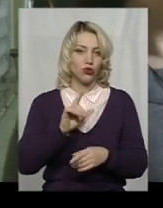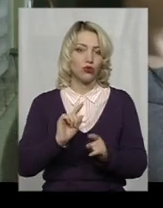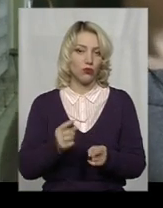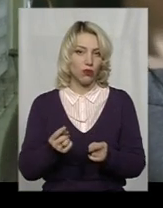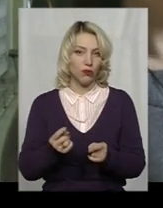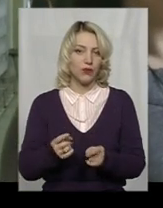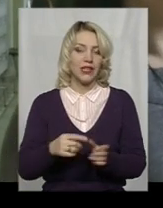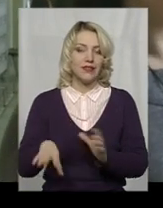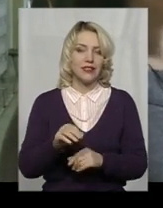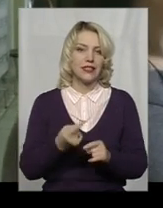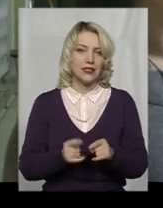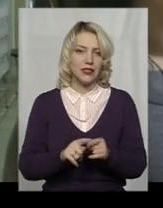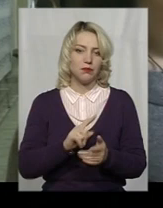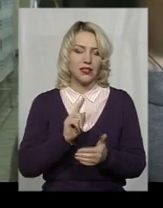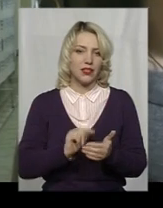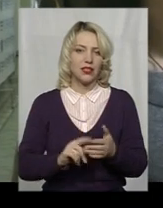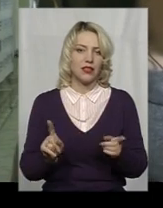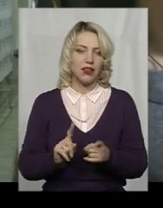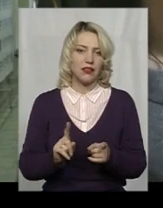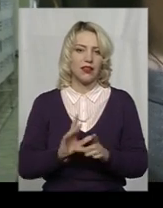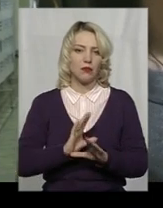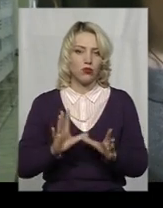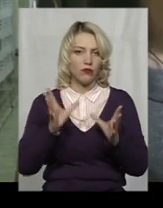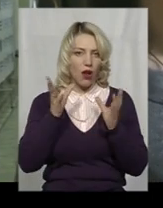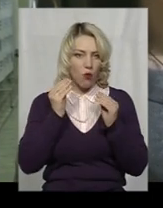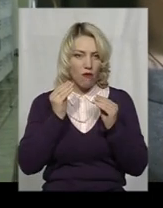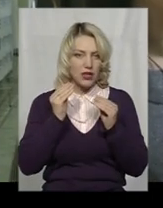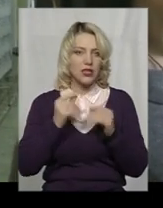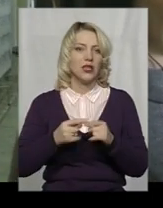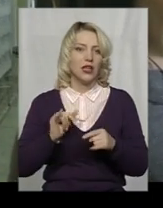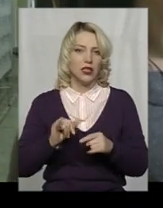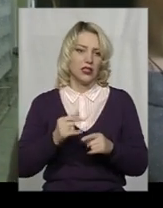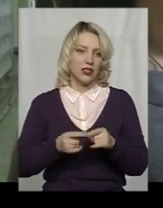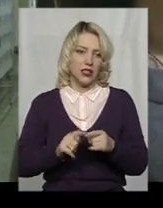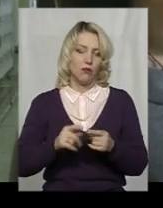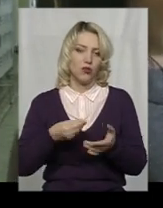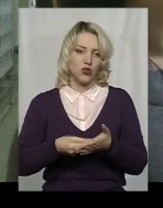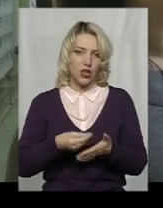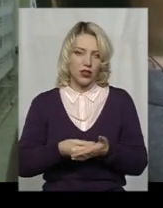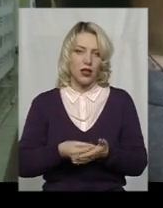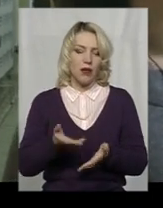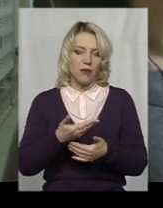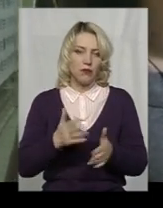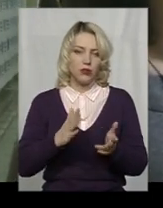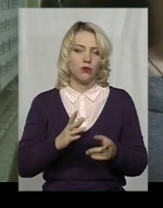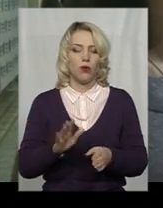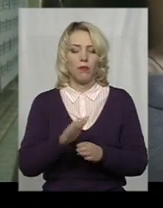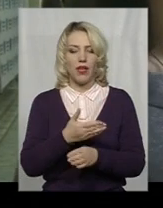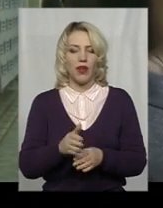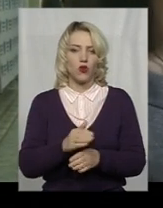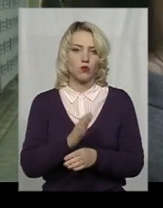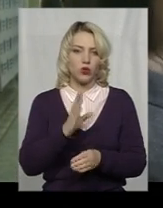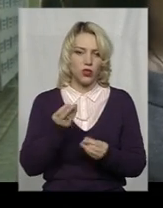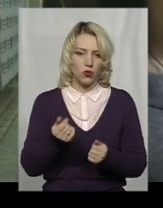всі ті питання, які не були враховані на цей бюджет, ми будемо, будуть перерозподіли